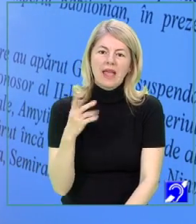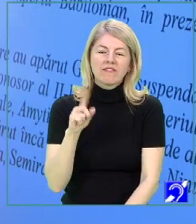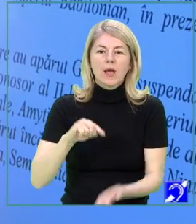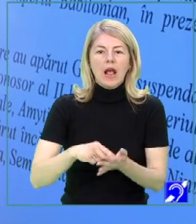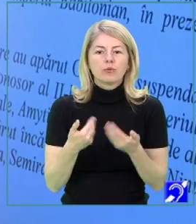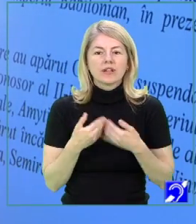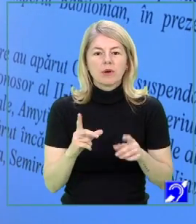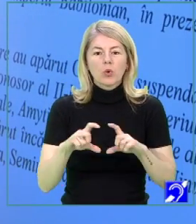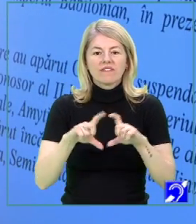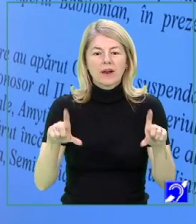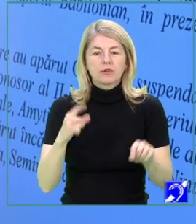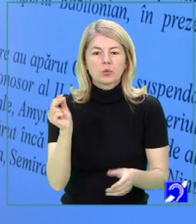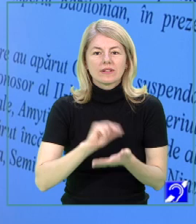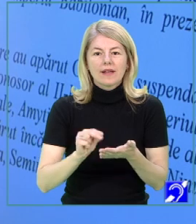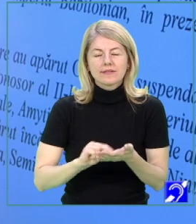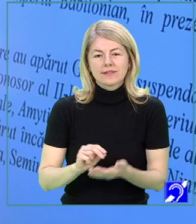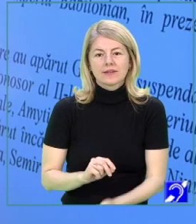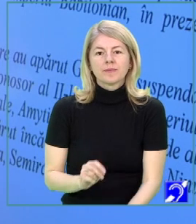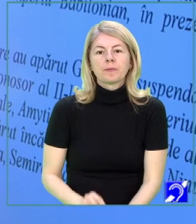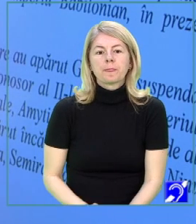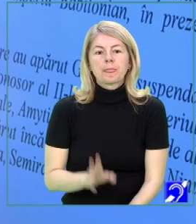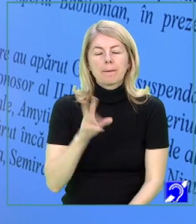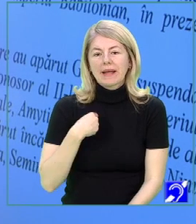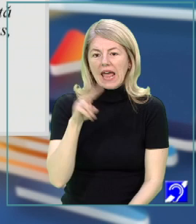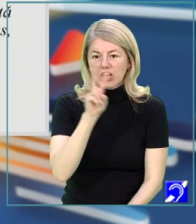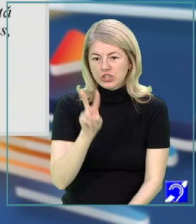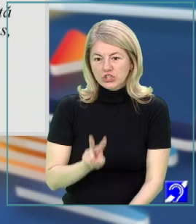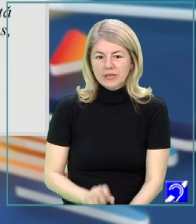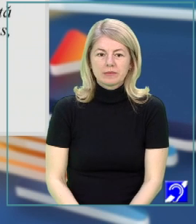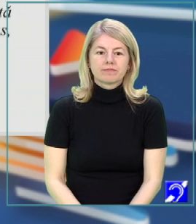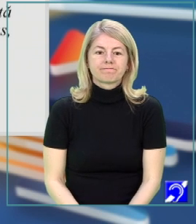plecare un fragment dintr-un text non-literar, pe care am să-l citesc.